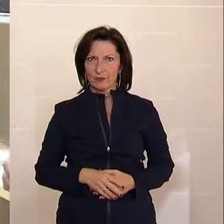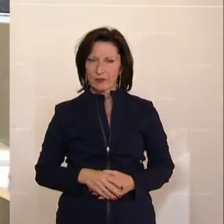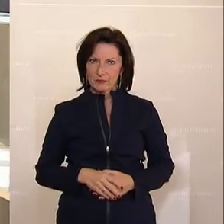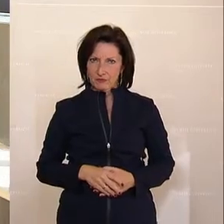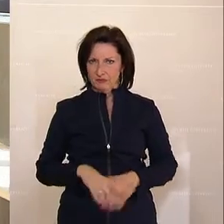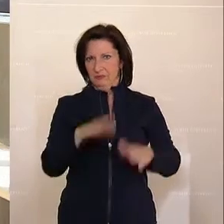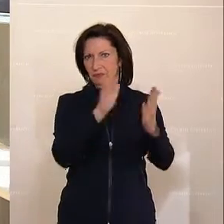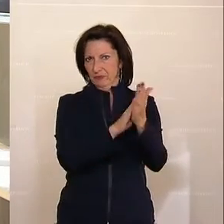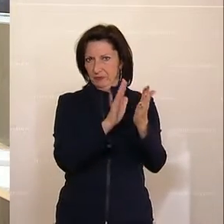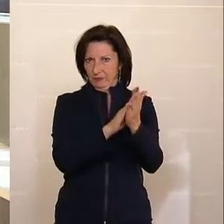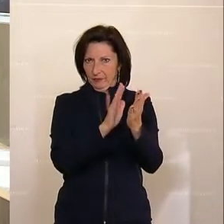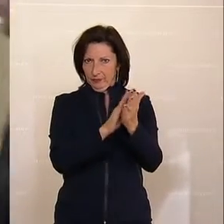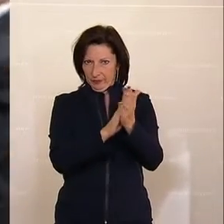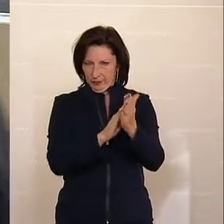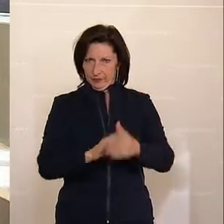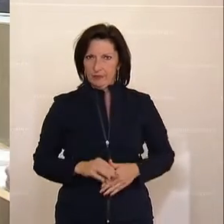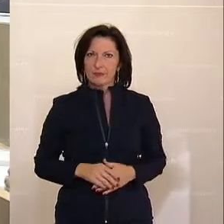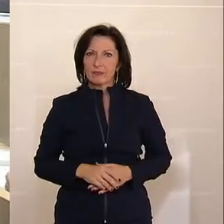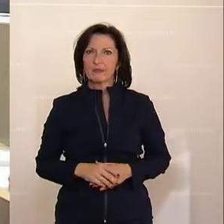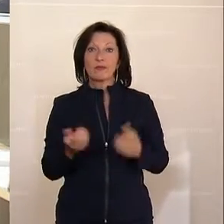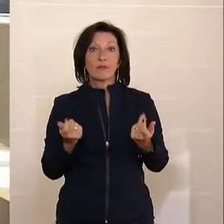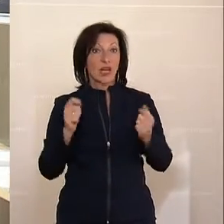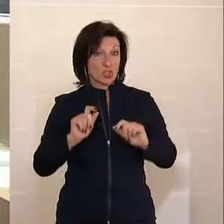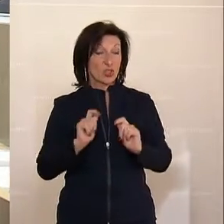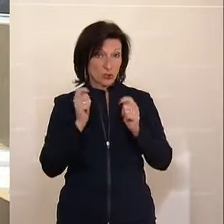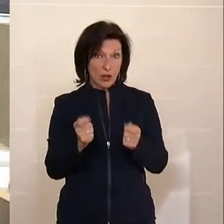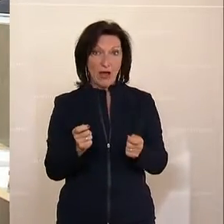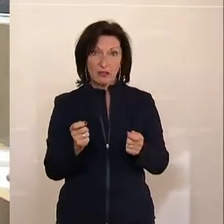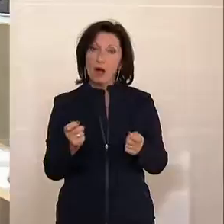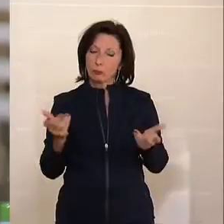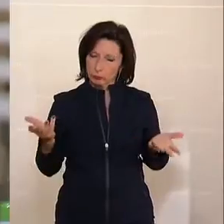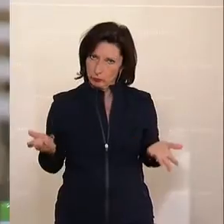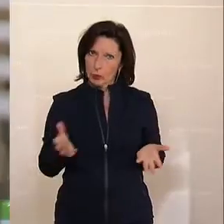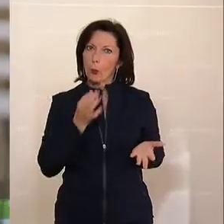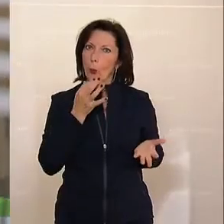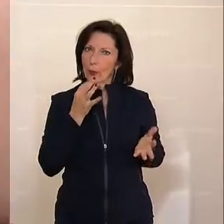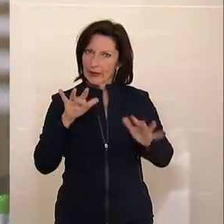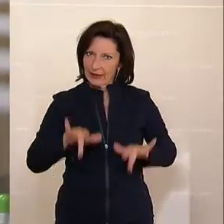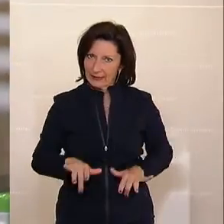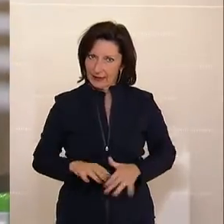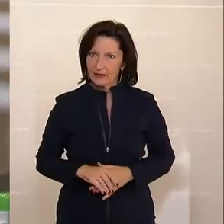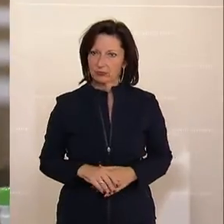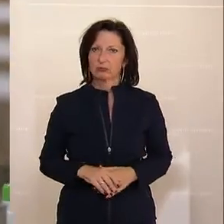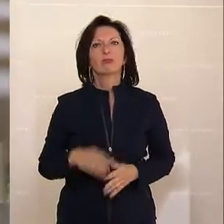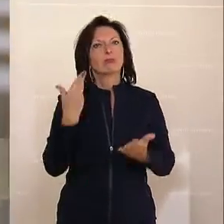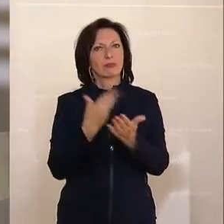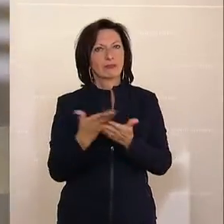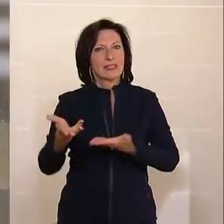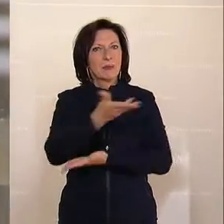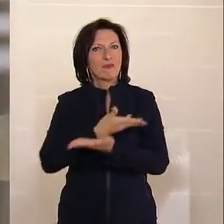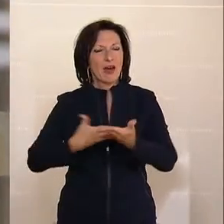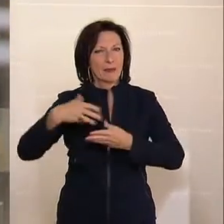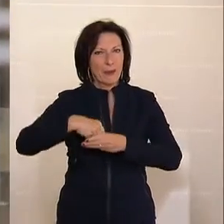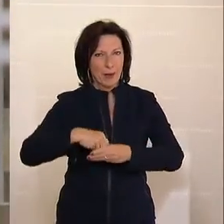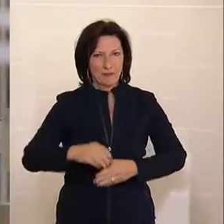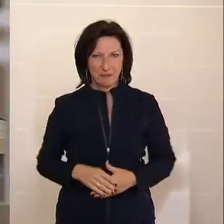Nächster Redner ist der ÖVP-Abgeordnete Nikolaus Prinz aus St. Nikolaus an der Donau. Er